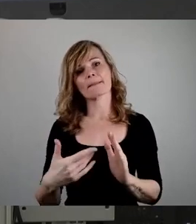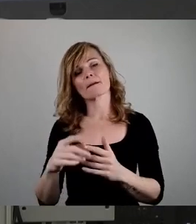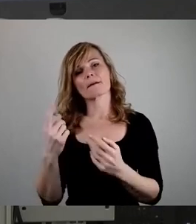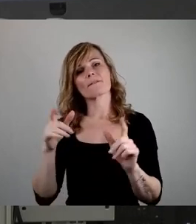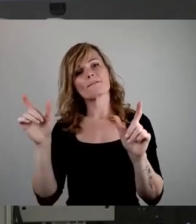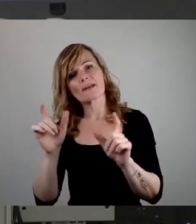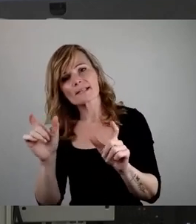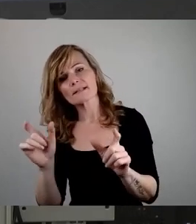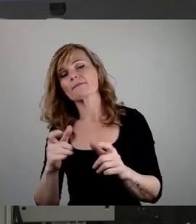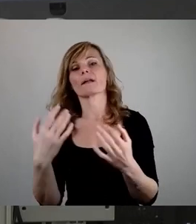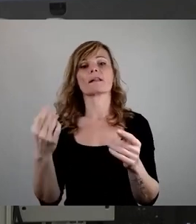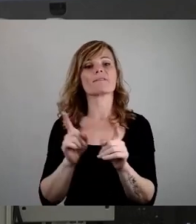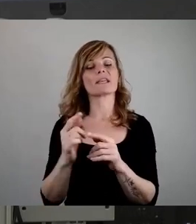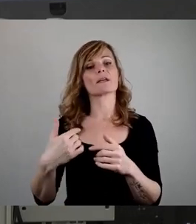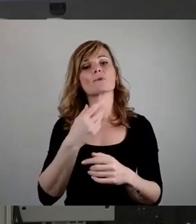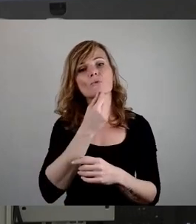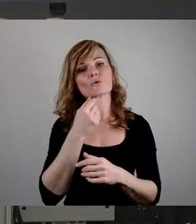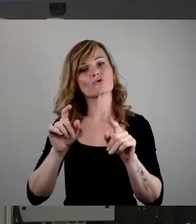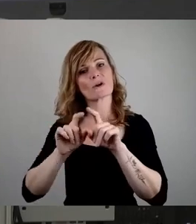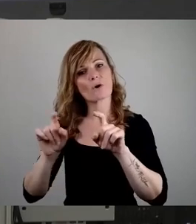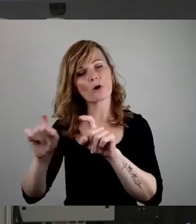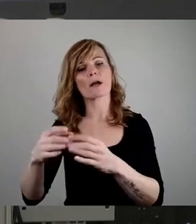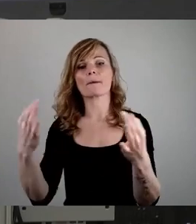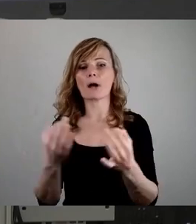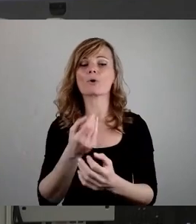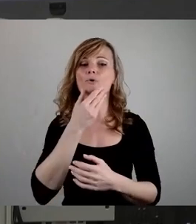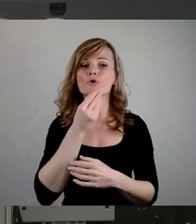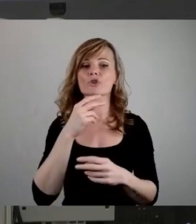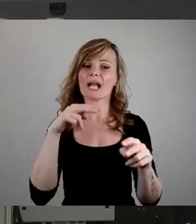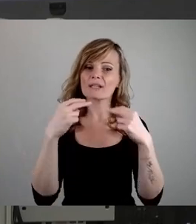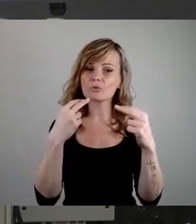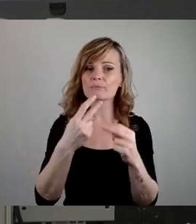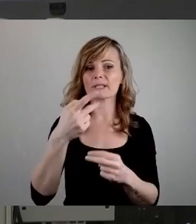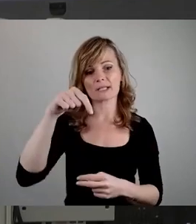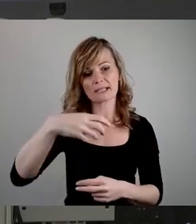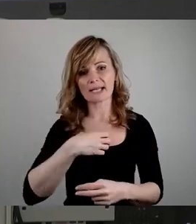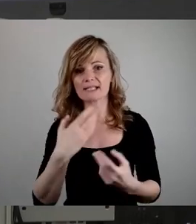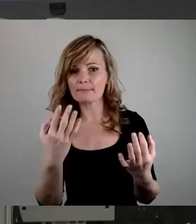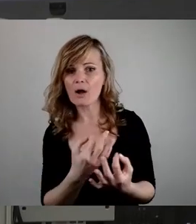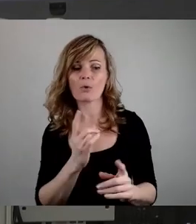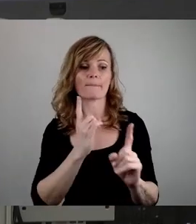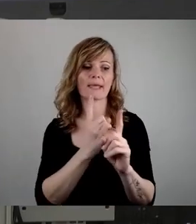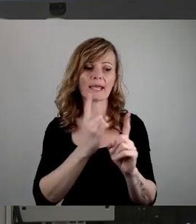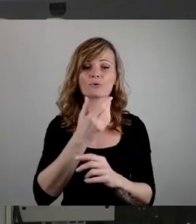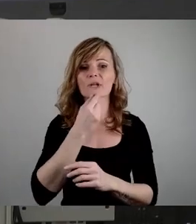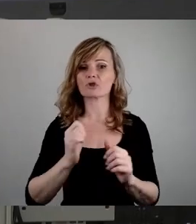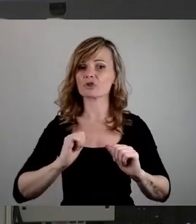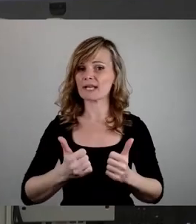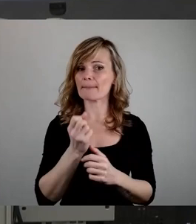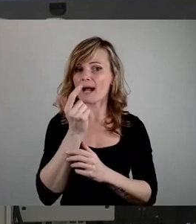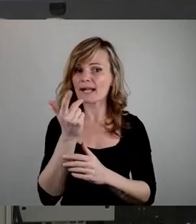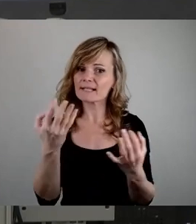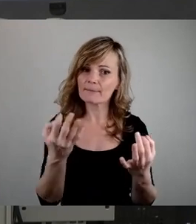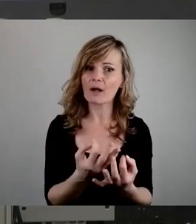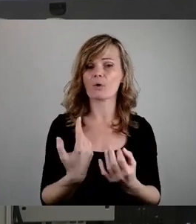Festivals wie den Jüdischen Wochen kontinuierlich jüdische Gastronomie, auch hier in Dresden die Begegnung mit jüdischem Leben im Alltag, ganz